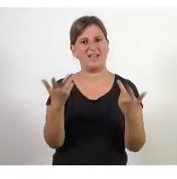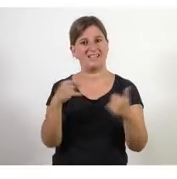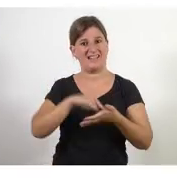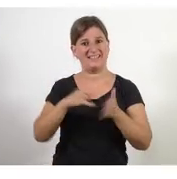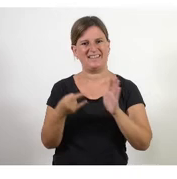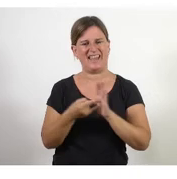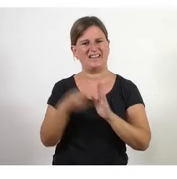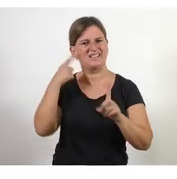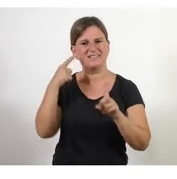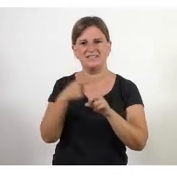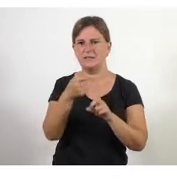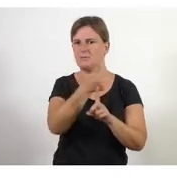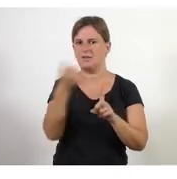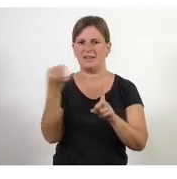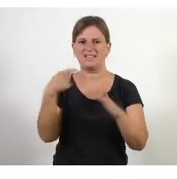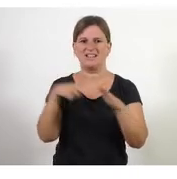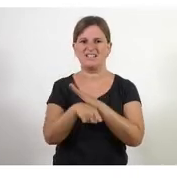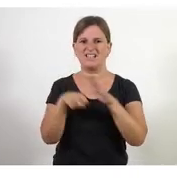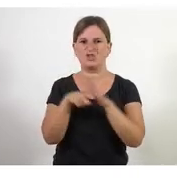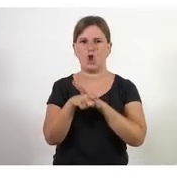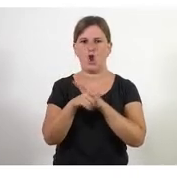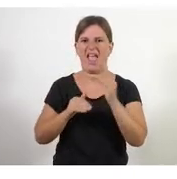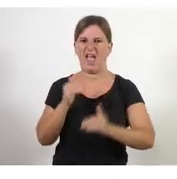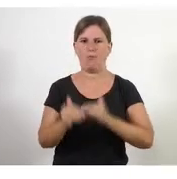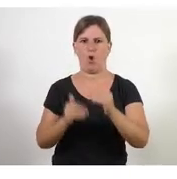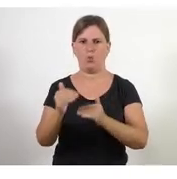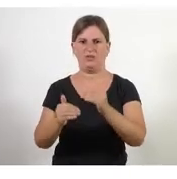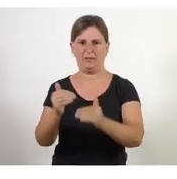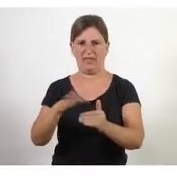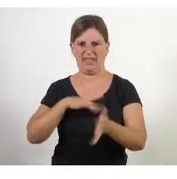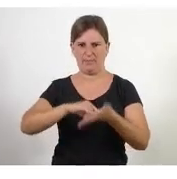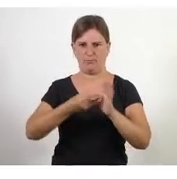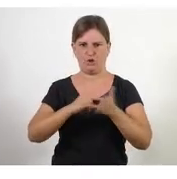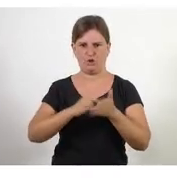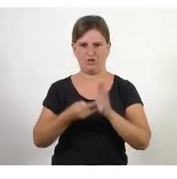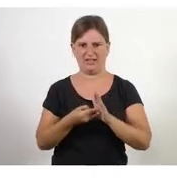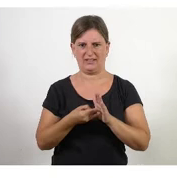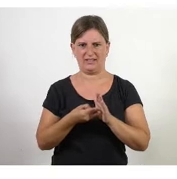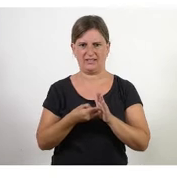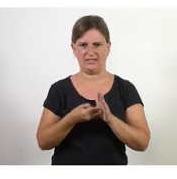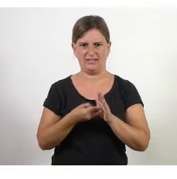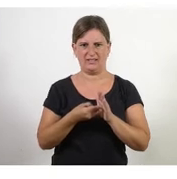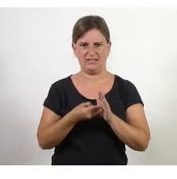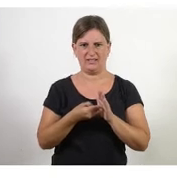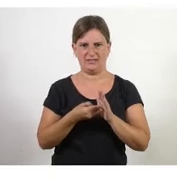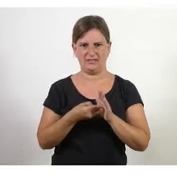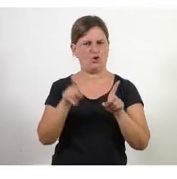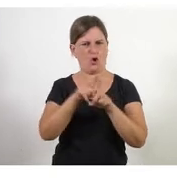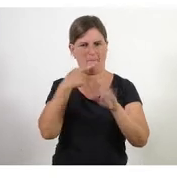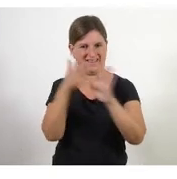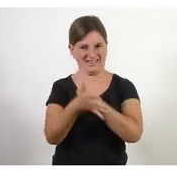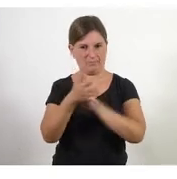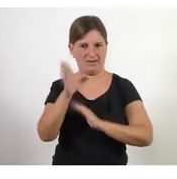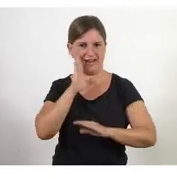utilitzant una gestió evolutiva dels projectes Kanban Scrum allò que hem parlat fa una estoneta